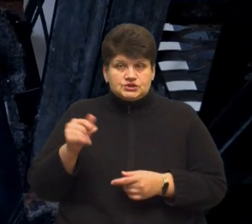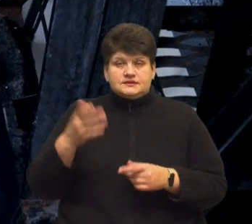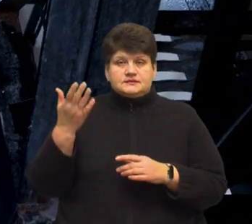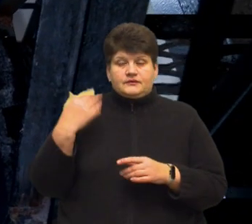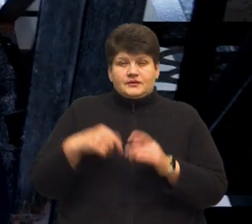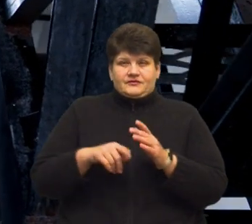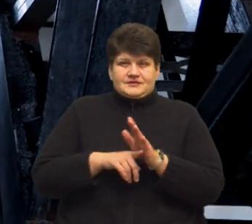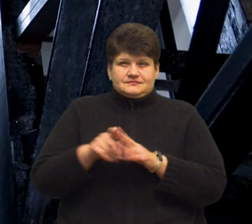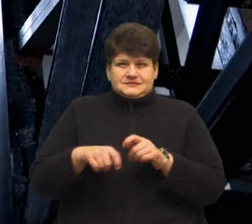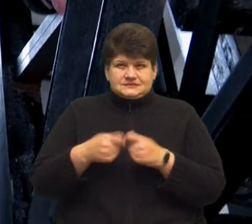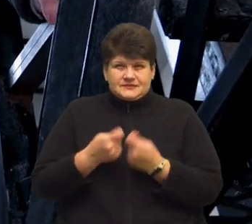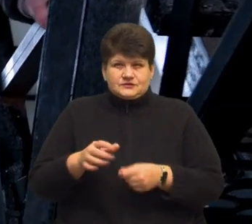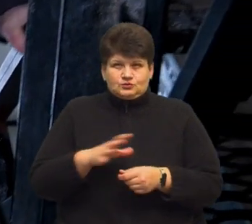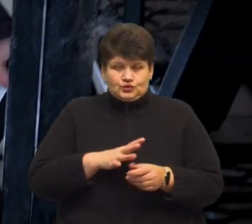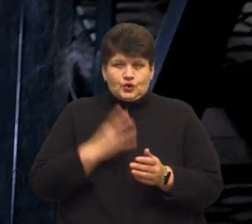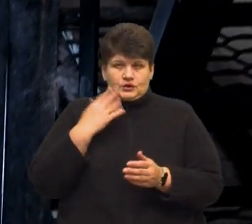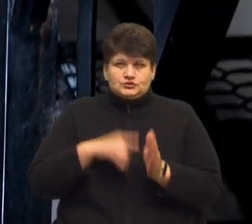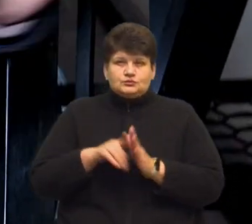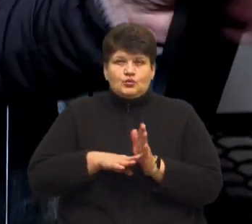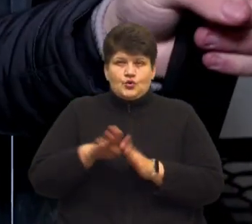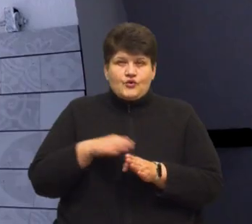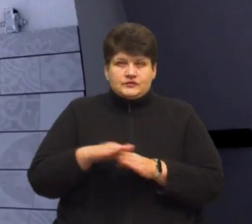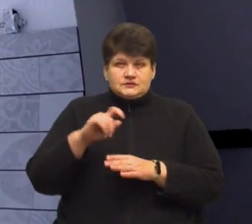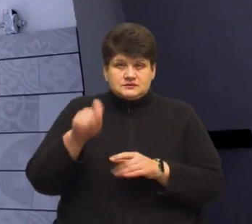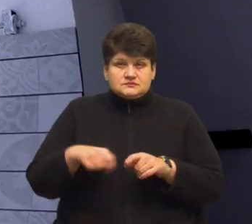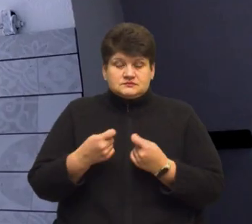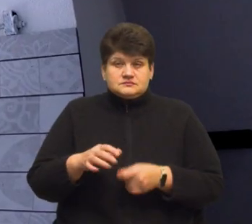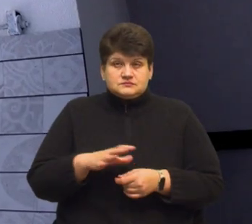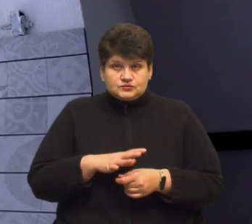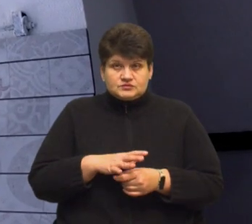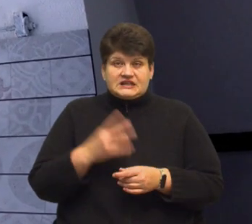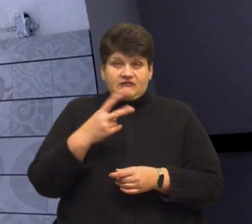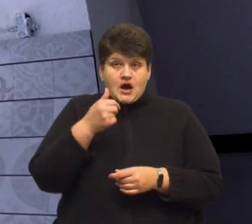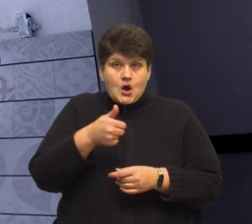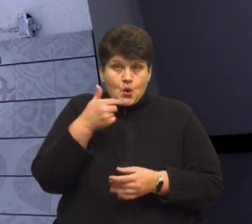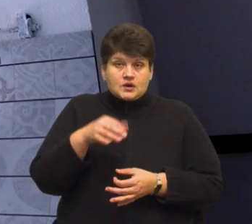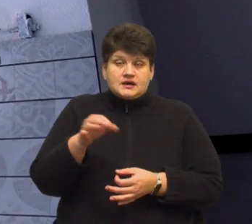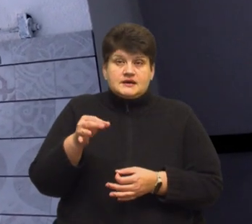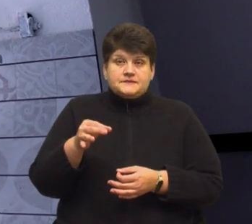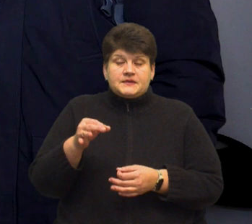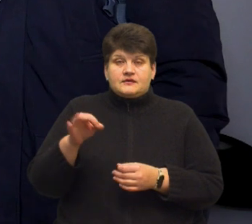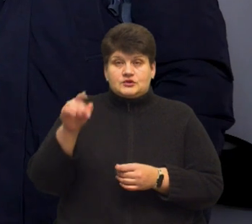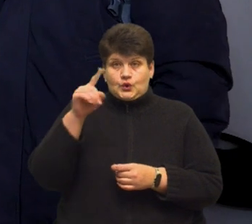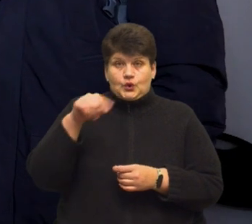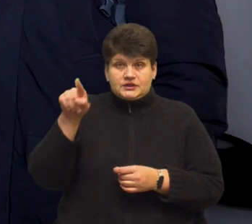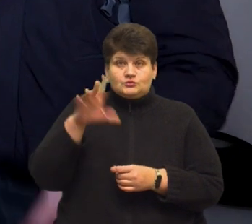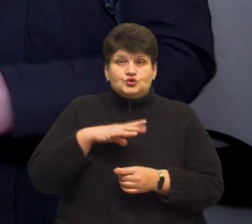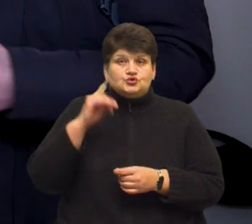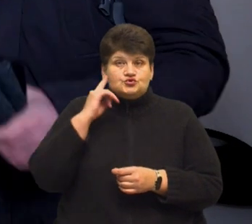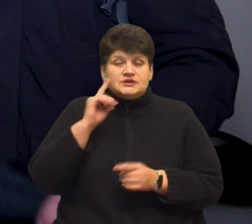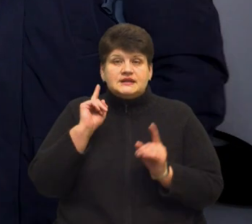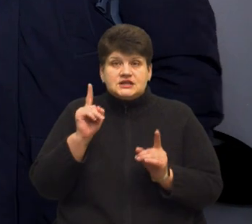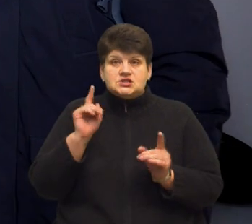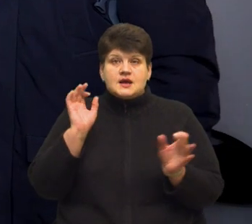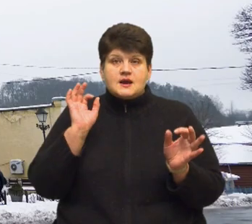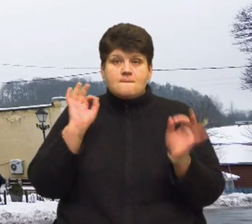Теребовлянського туристично-інформаційного центру Микола Августович. Майже два роки з вежі Теребовлянської ратуші було чути лише звук повітряної